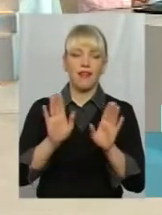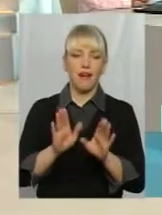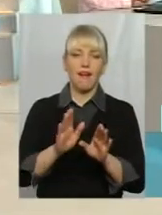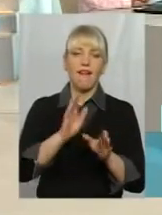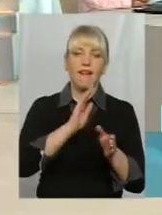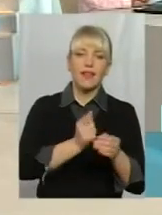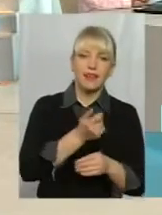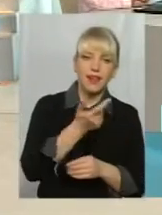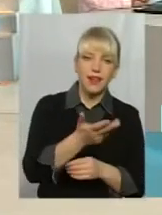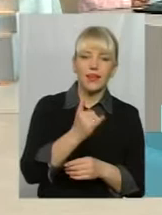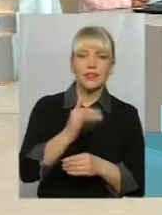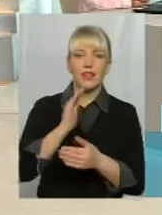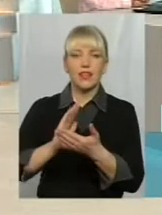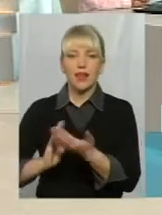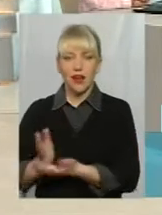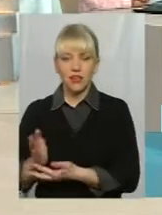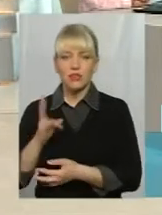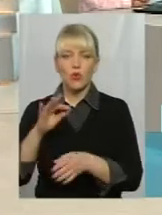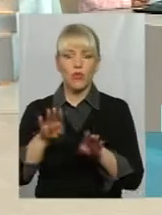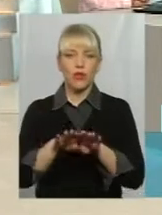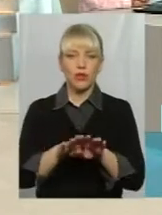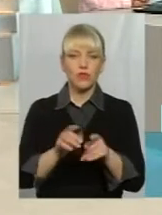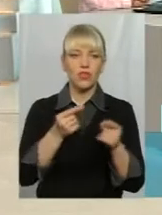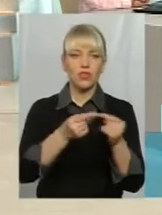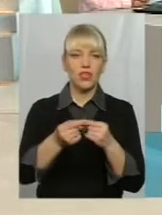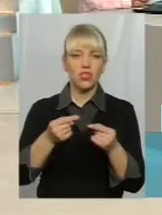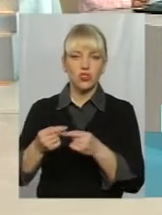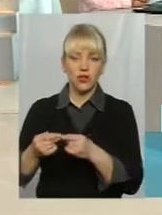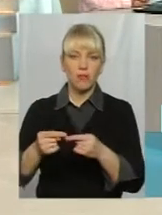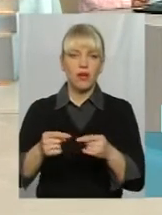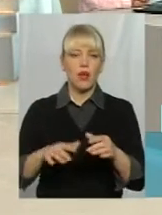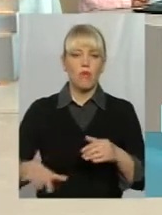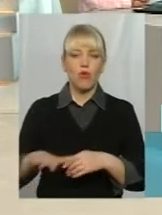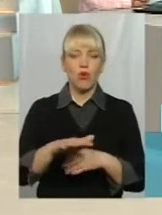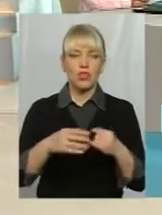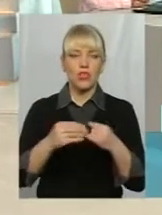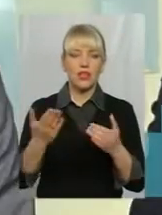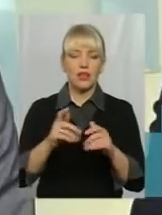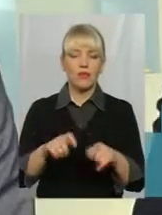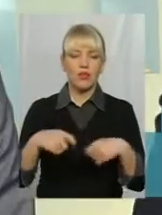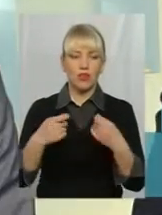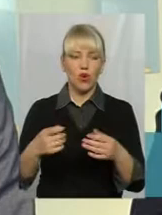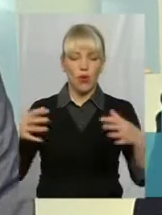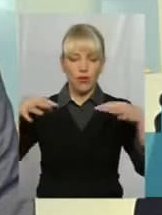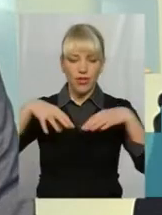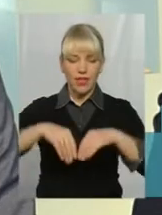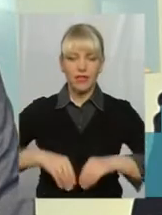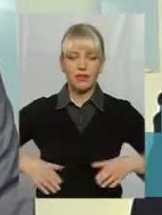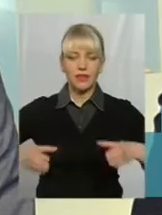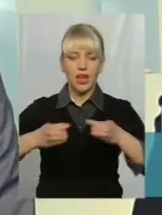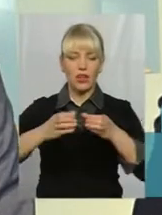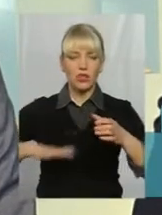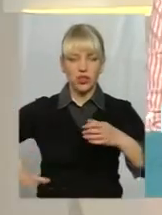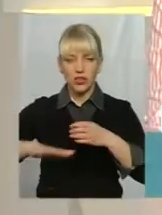але порівняно з іншими, площі земель, які передаються об'єднаним територіальним громадам, є